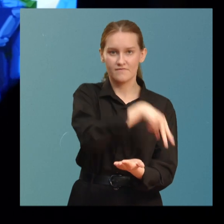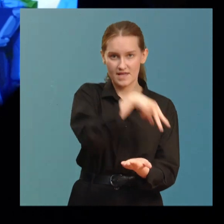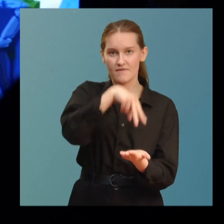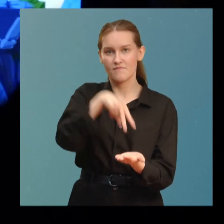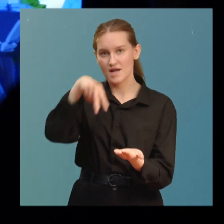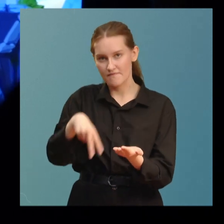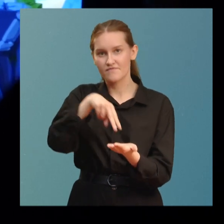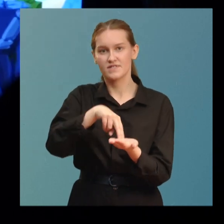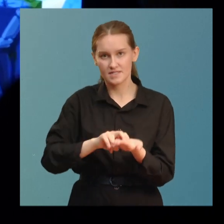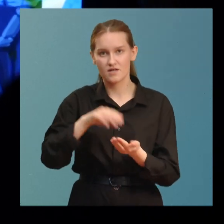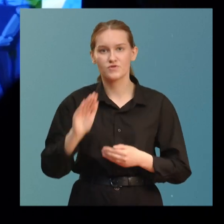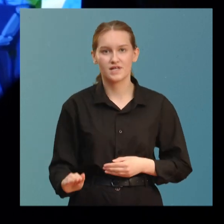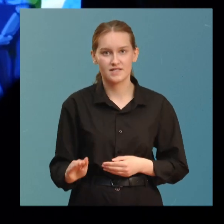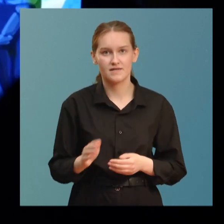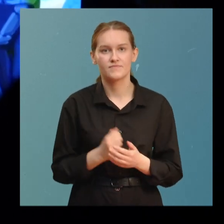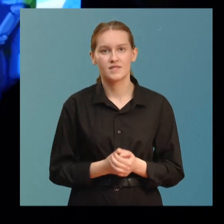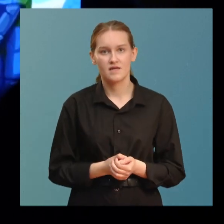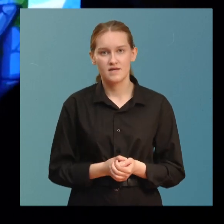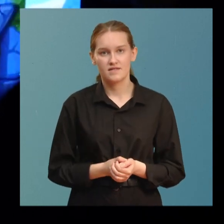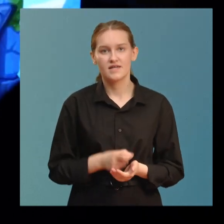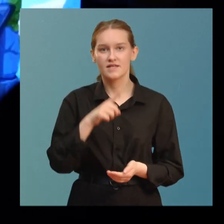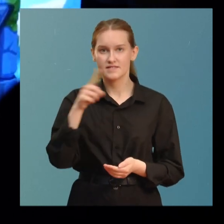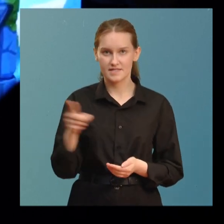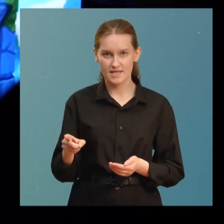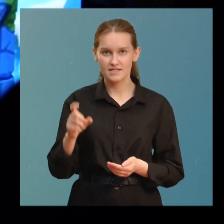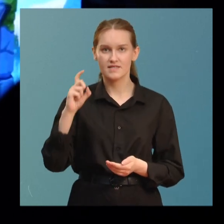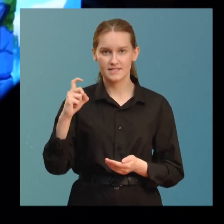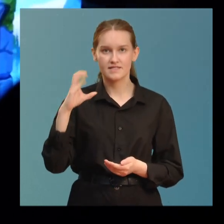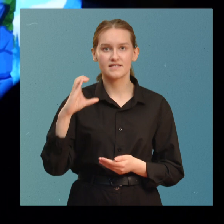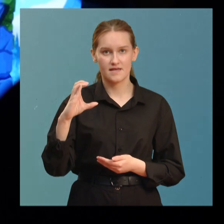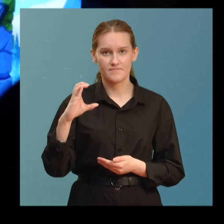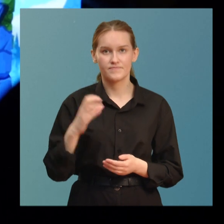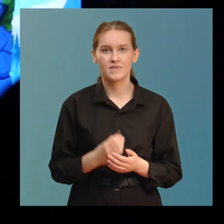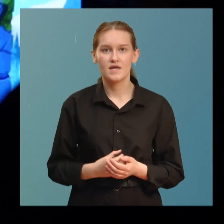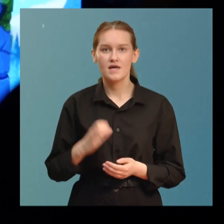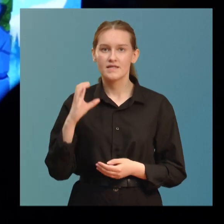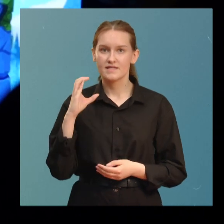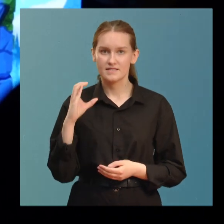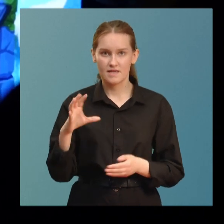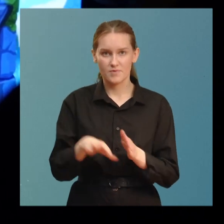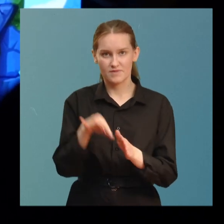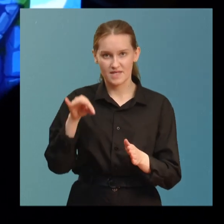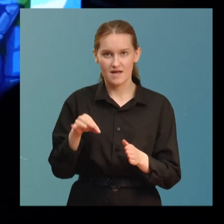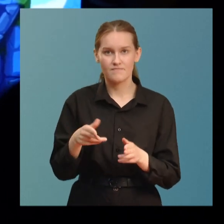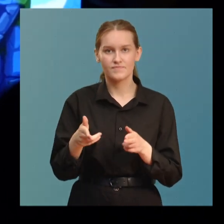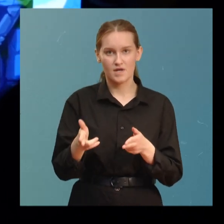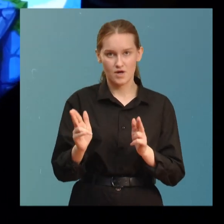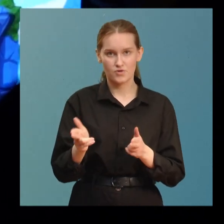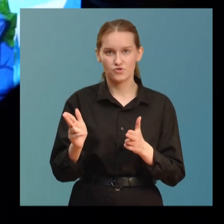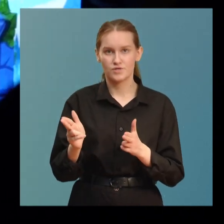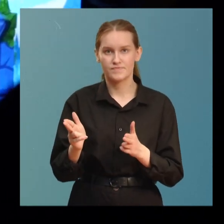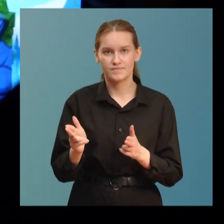прыгать влево, вправо, вниз опускаться. И Z, X и C. На C мы подбираем